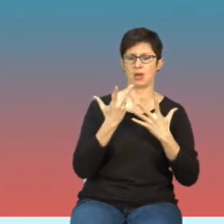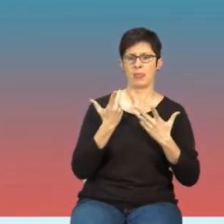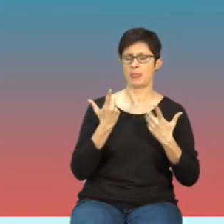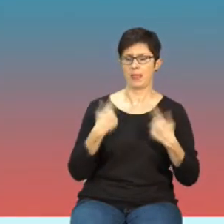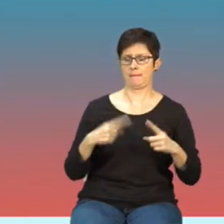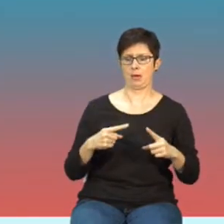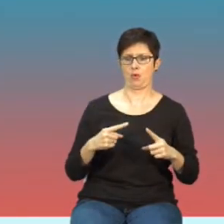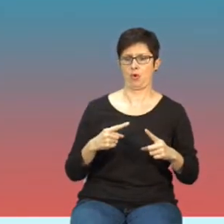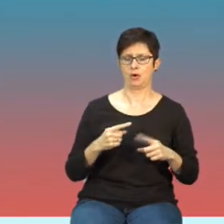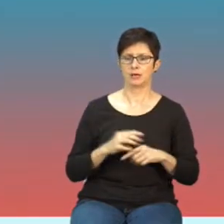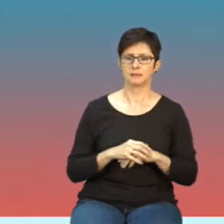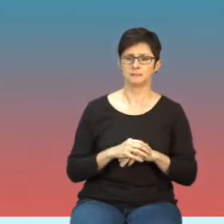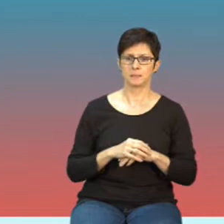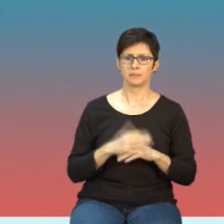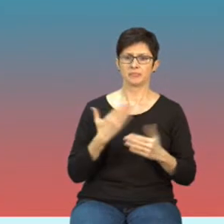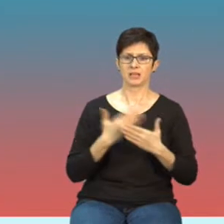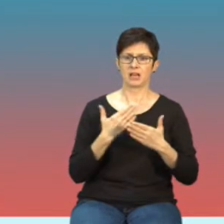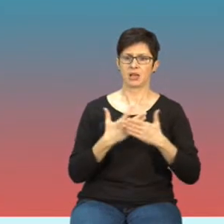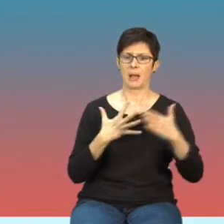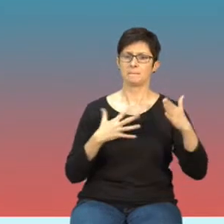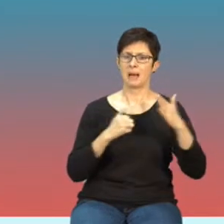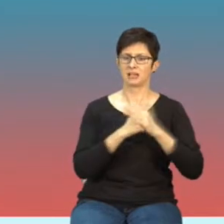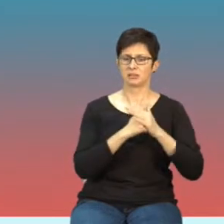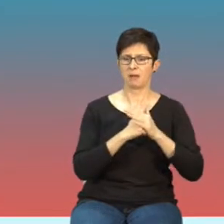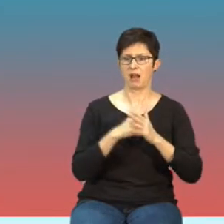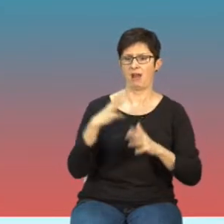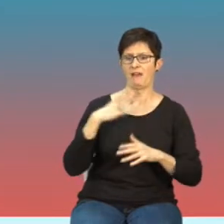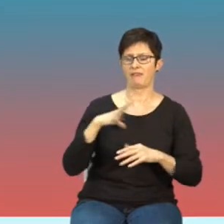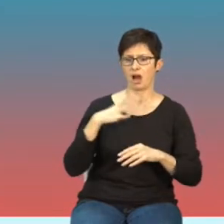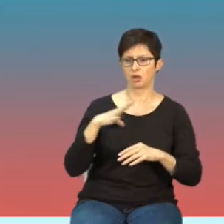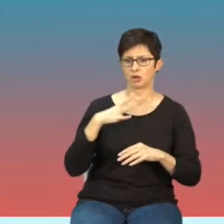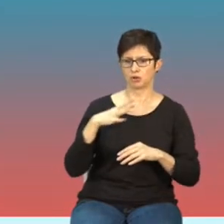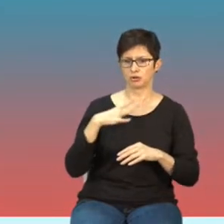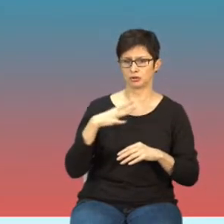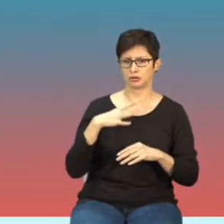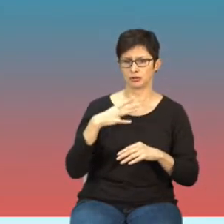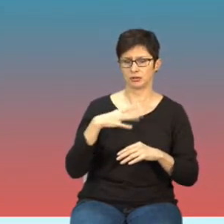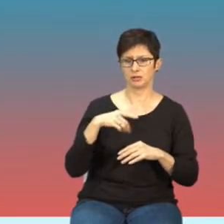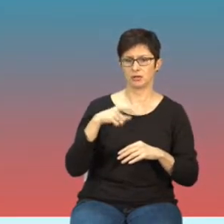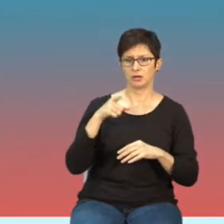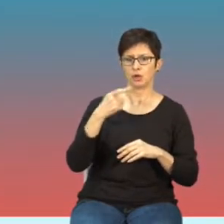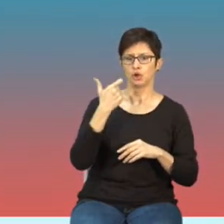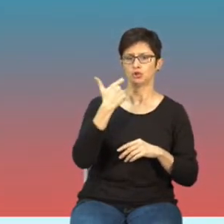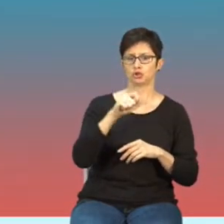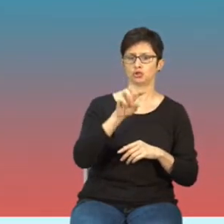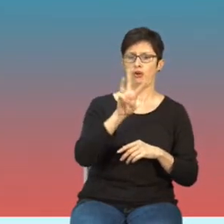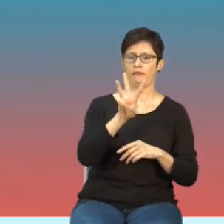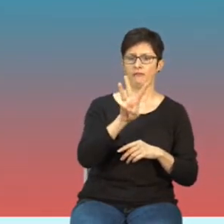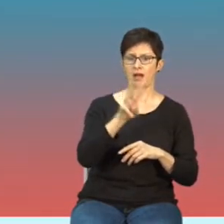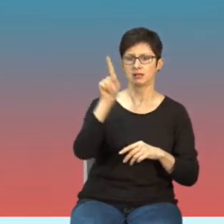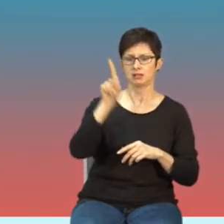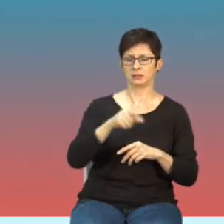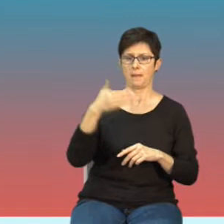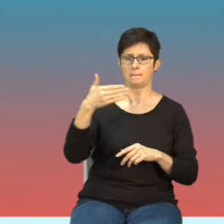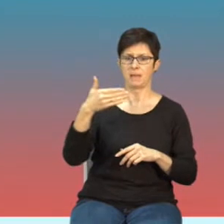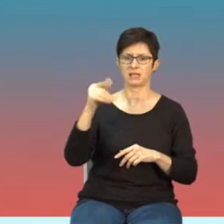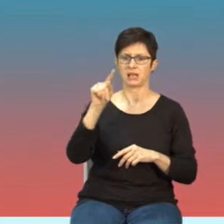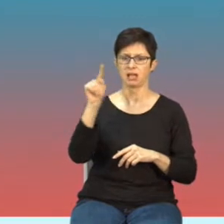w związku z tym maksymalna wartość dopuszczalna według ANSI była 100 W na metr kwadrat,